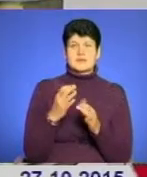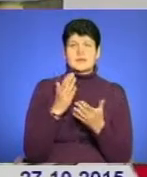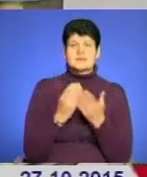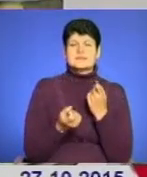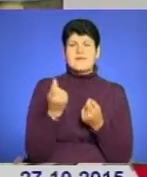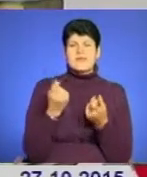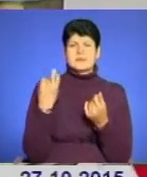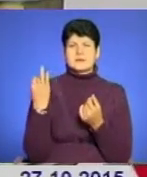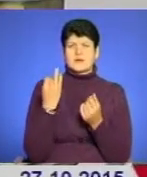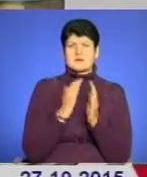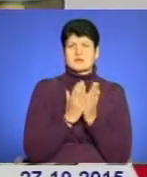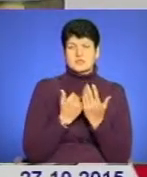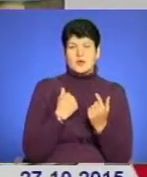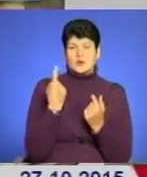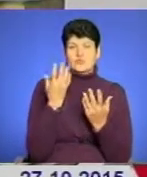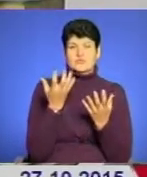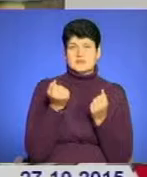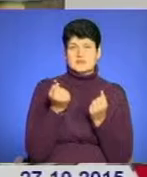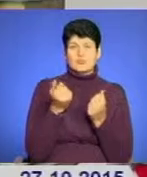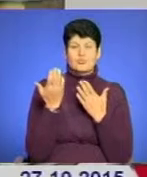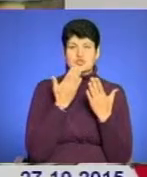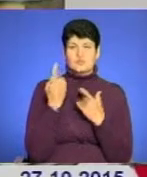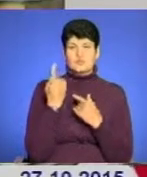інтересні книги. Навіть я одну взяв почитати, якщо чесно.